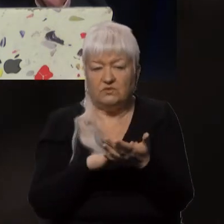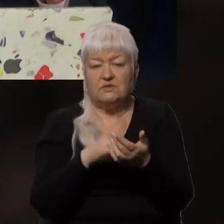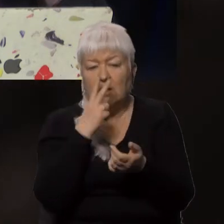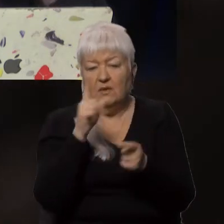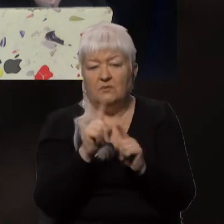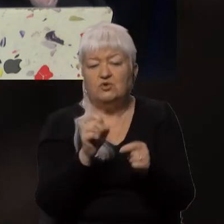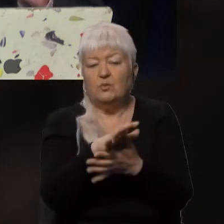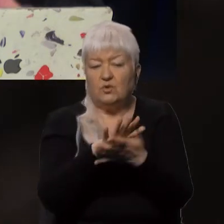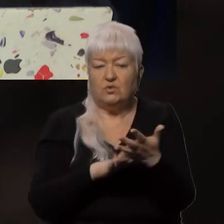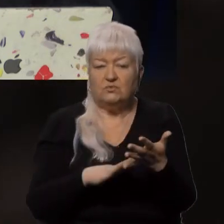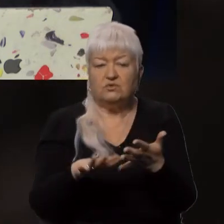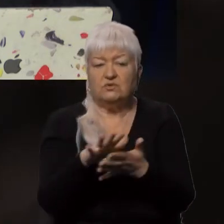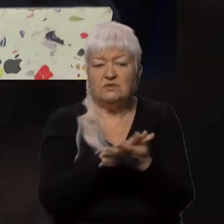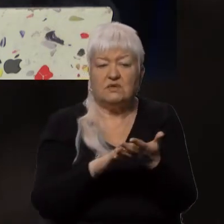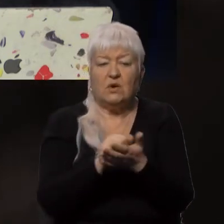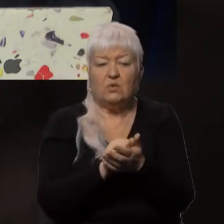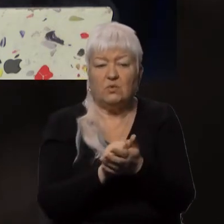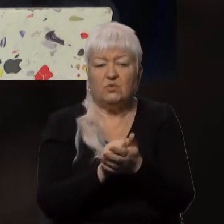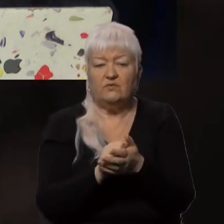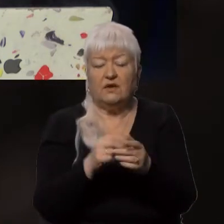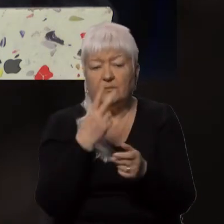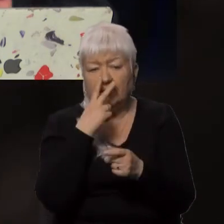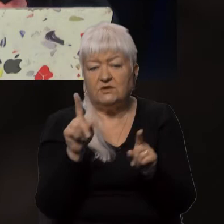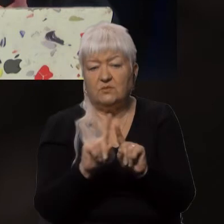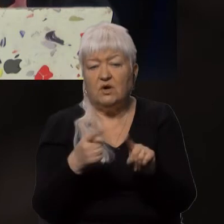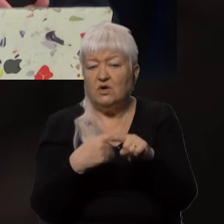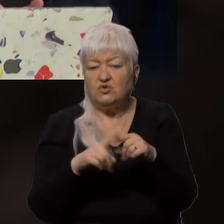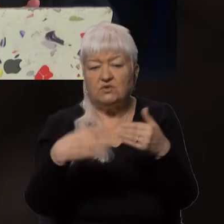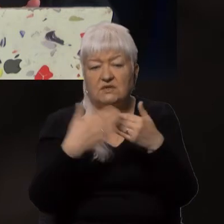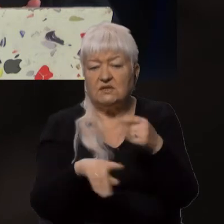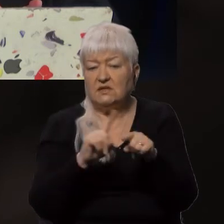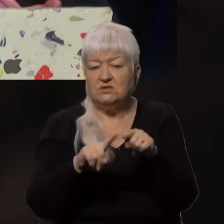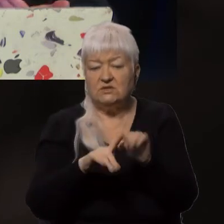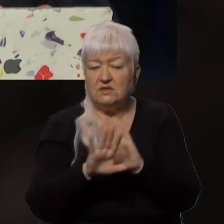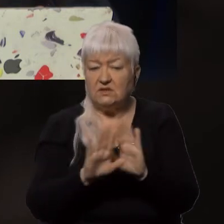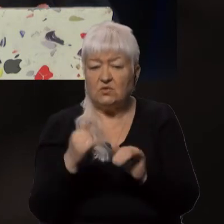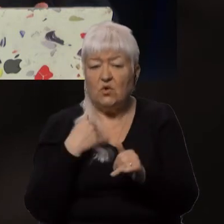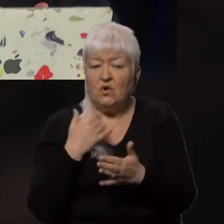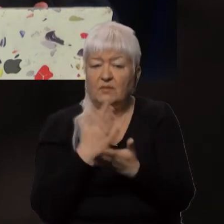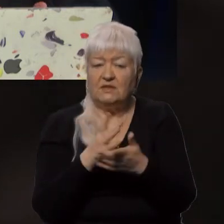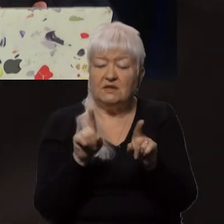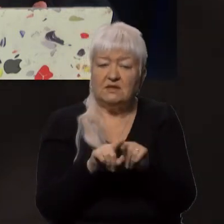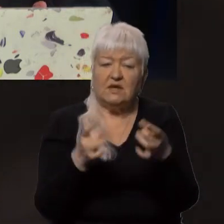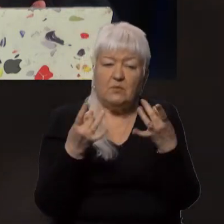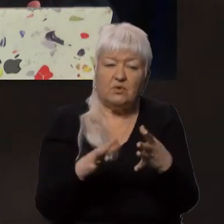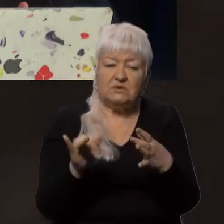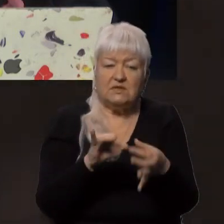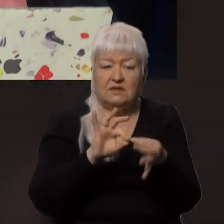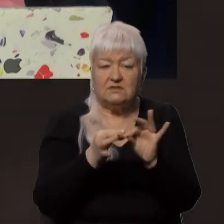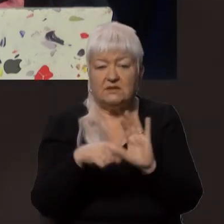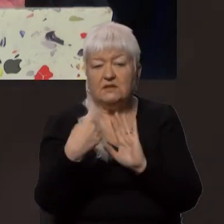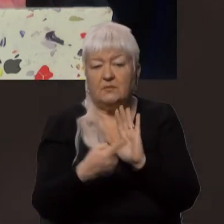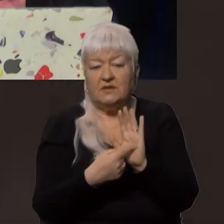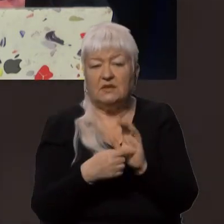руйнування, і ми бачимо, що ця агресія закінчиться нескоро. Отож, у мене є таке, не знаю, просте і водночас складне питання.